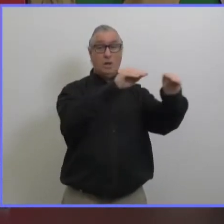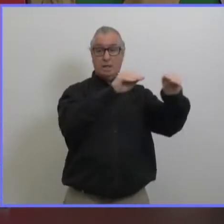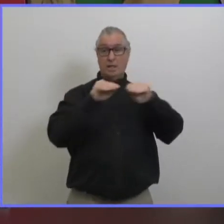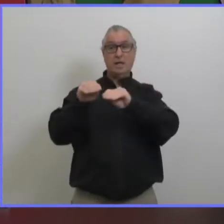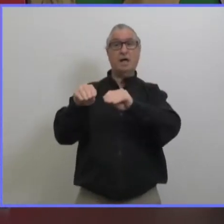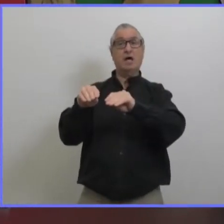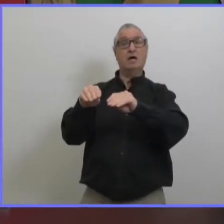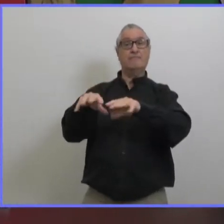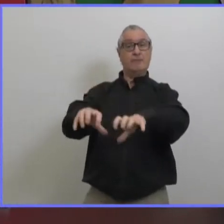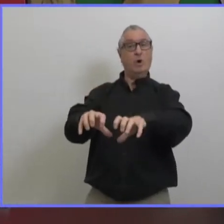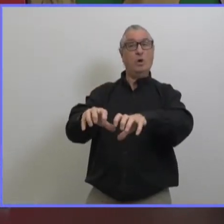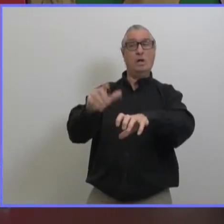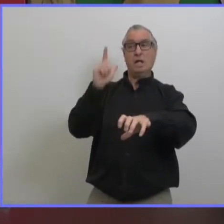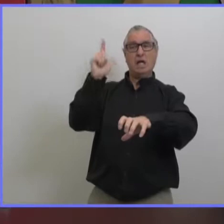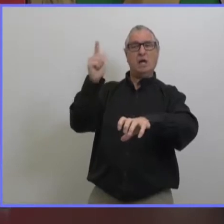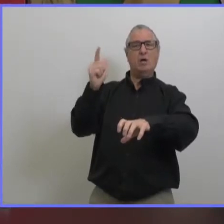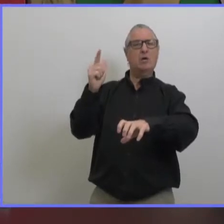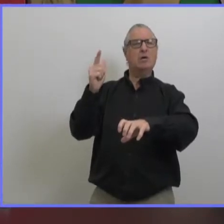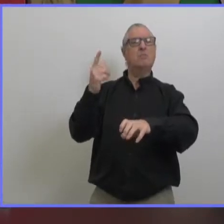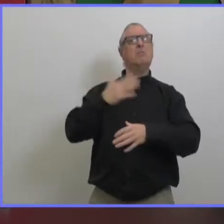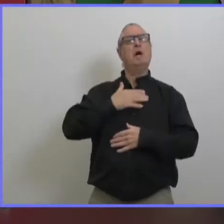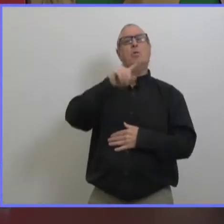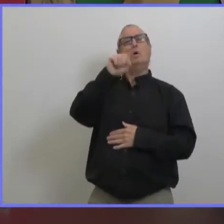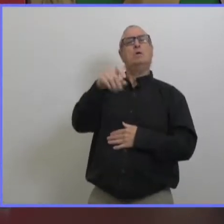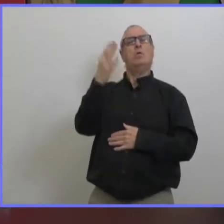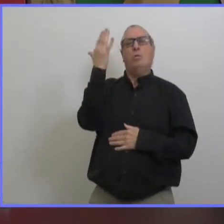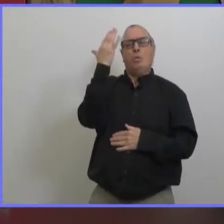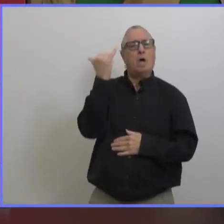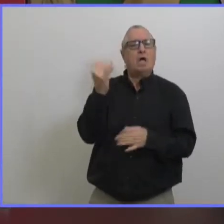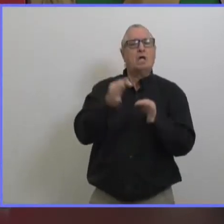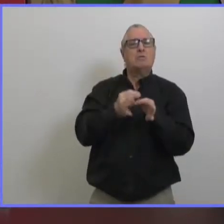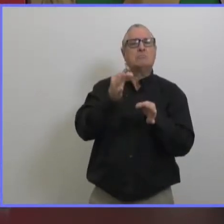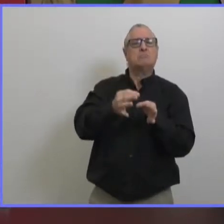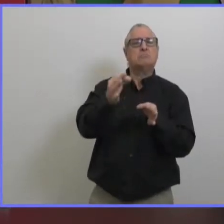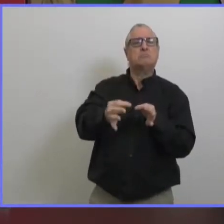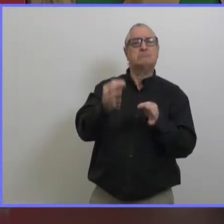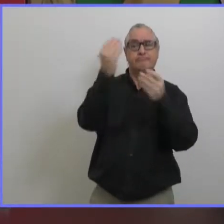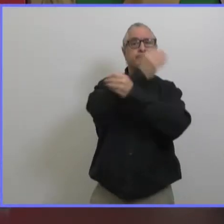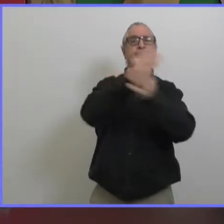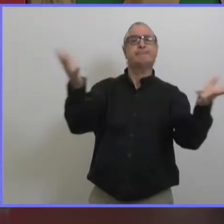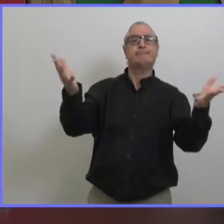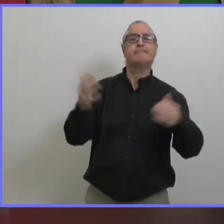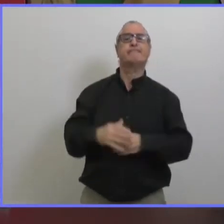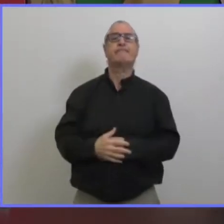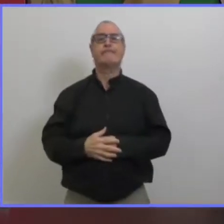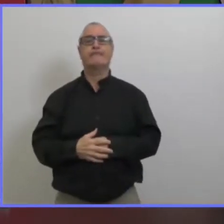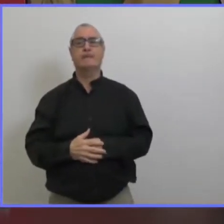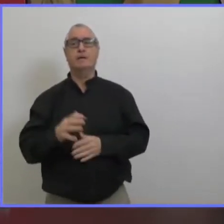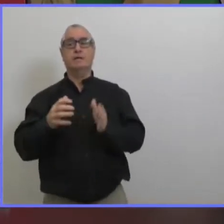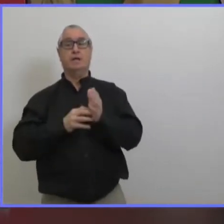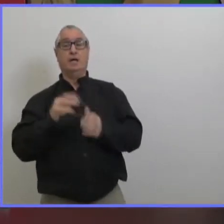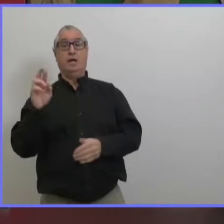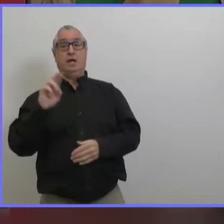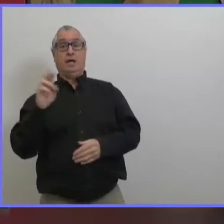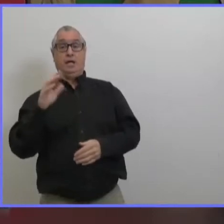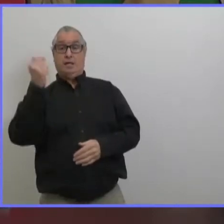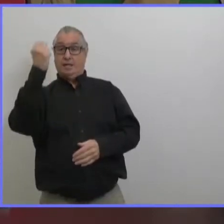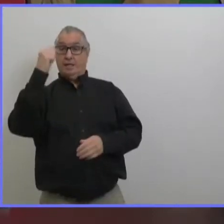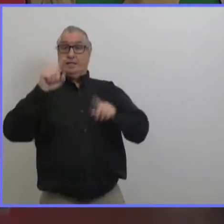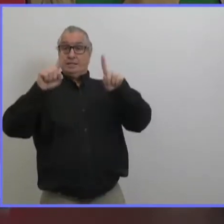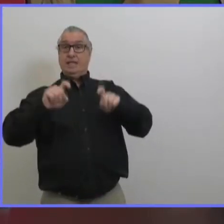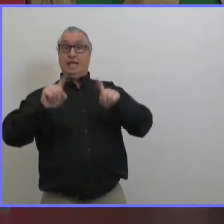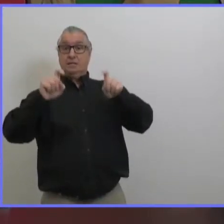on va on va tout examiner tous les aspects de la situation alors il ya eu du dépistage comme tous les autres